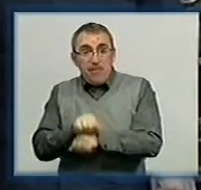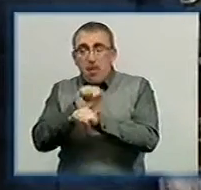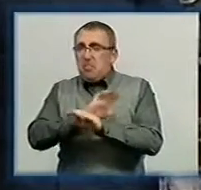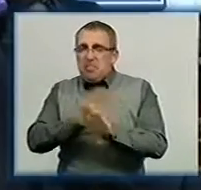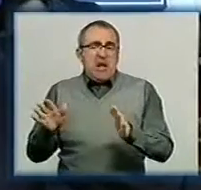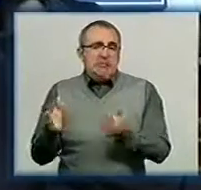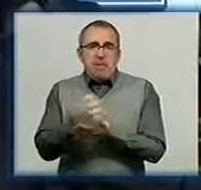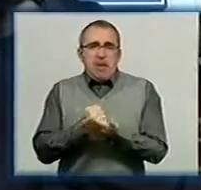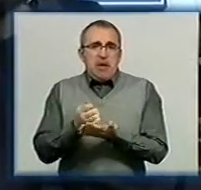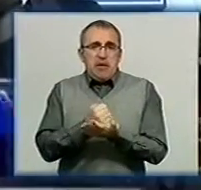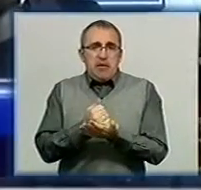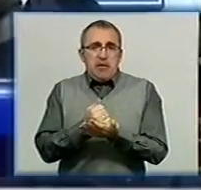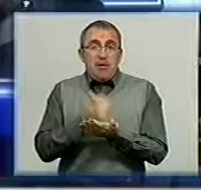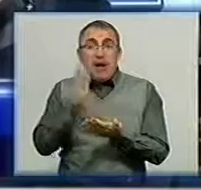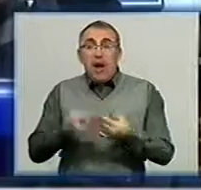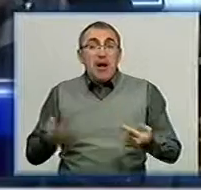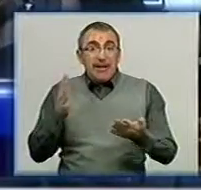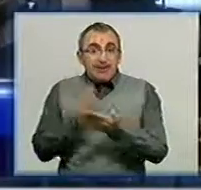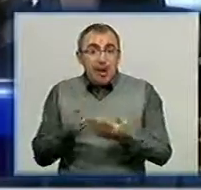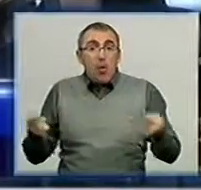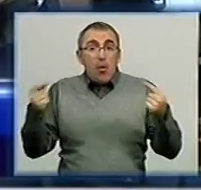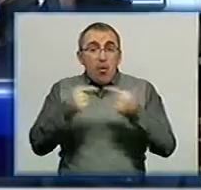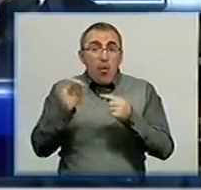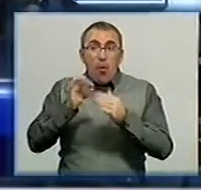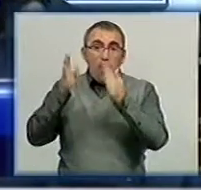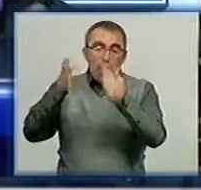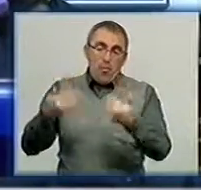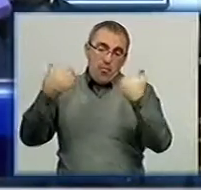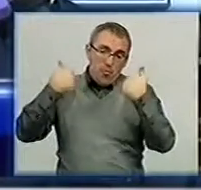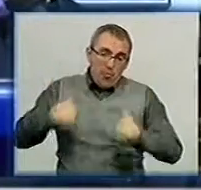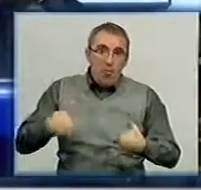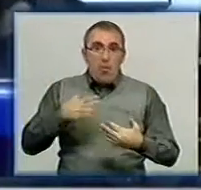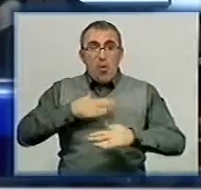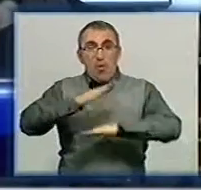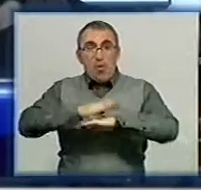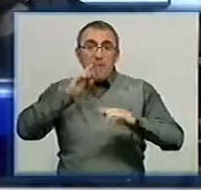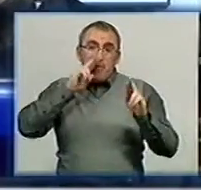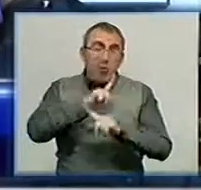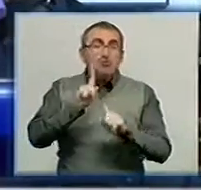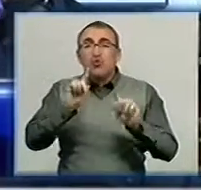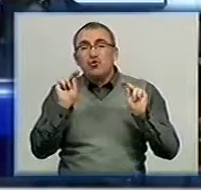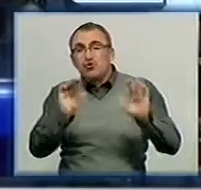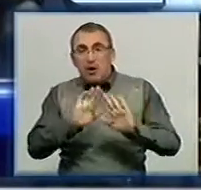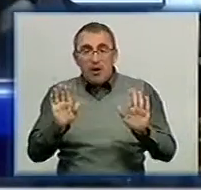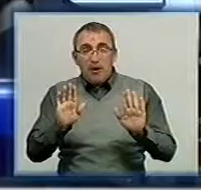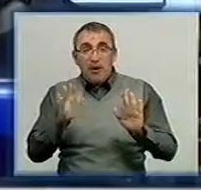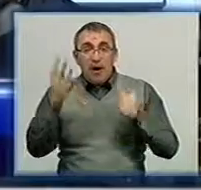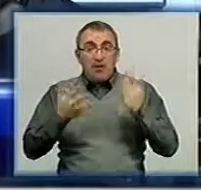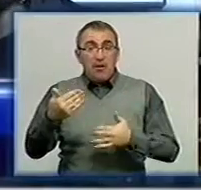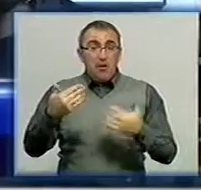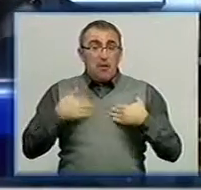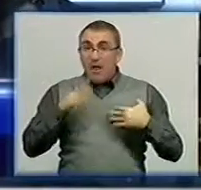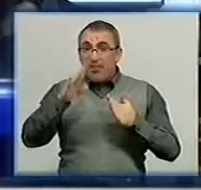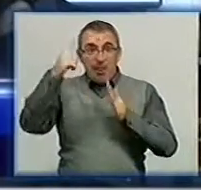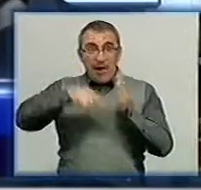збирається. Якщо є конкретні дані про мою поєдінку, якщо мені не